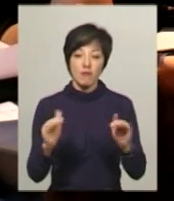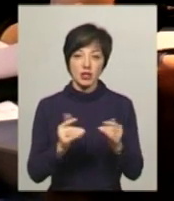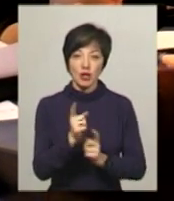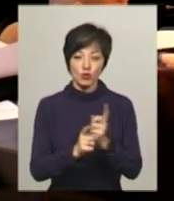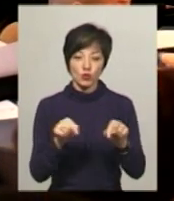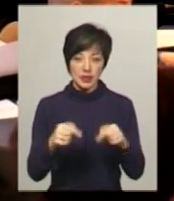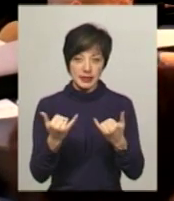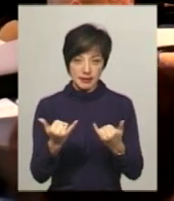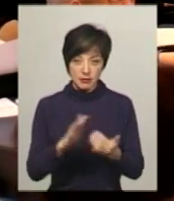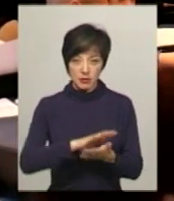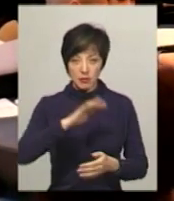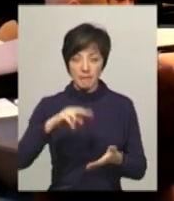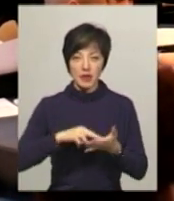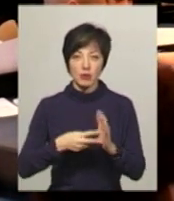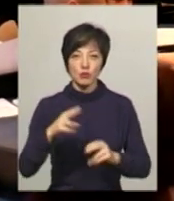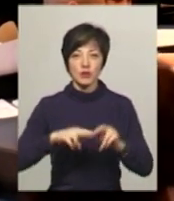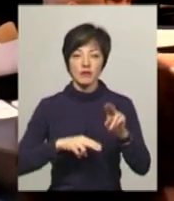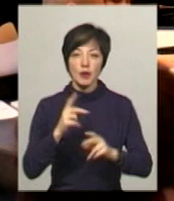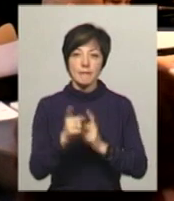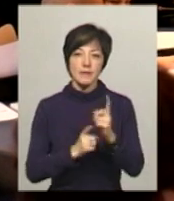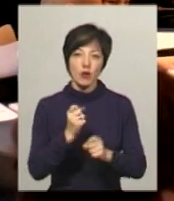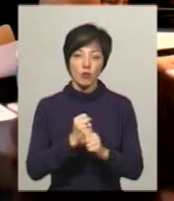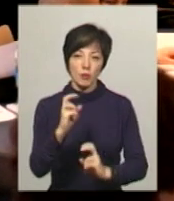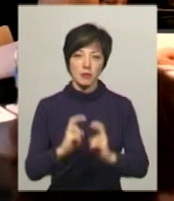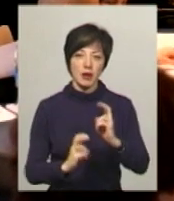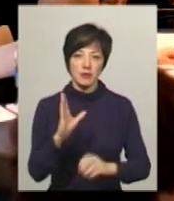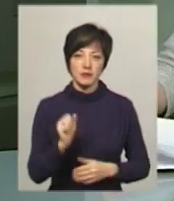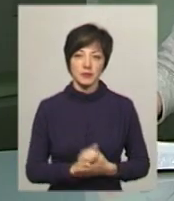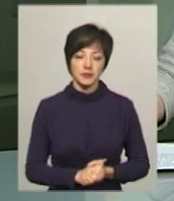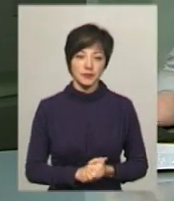сміттєзвалища передбачено будівництво сміттєпереробного підприємства.